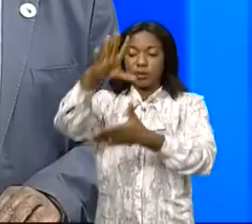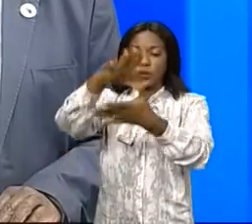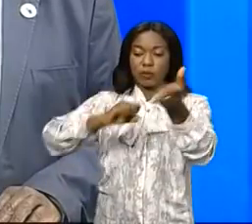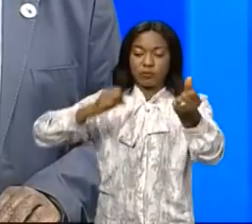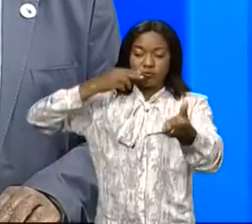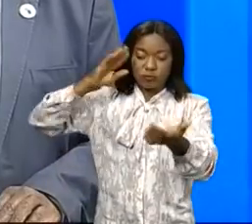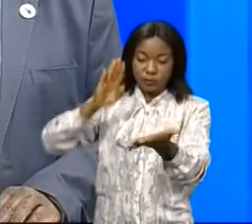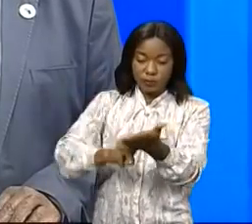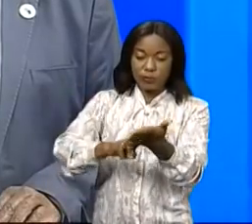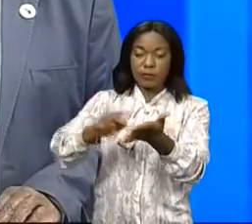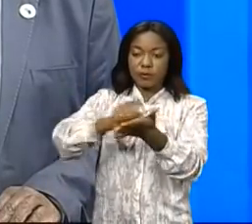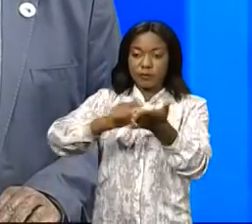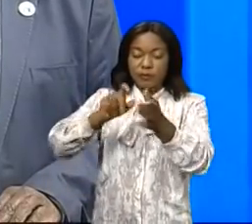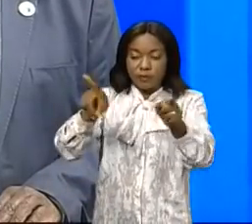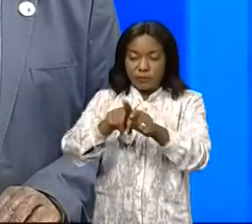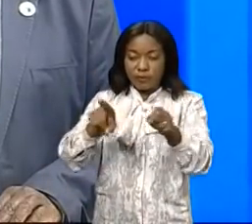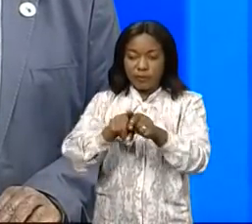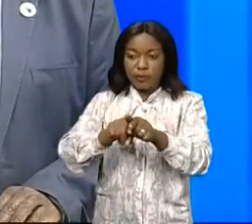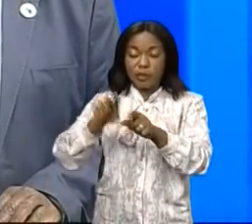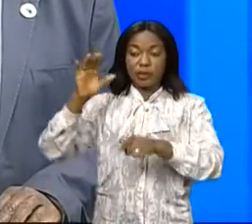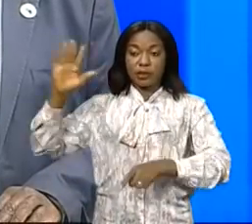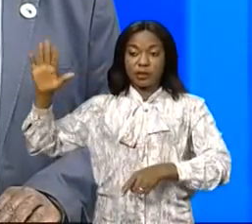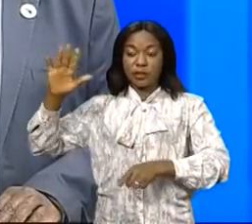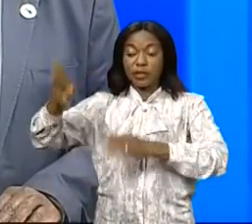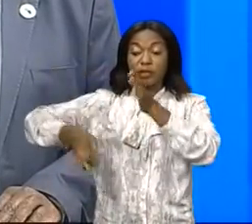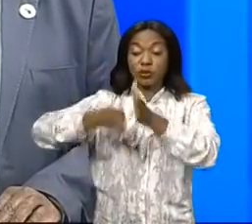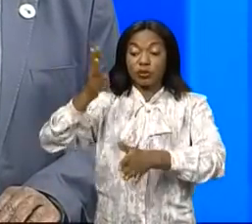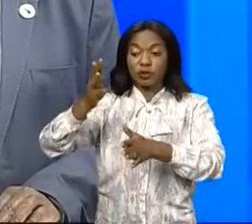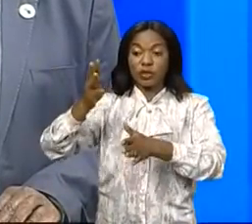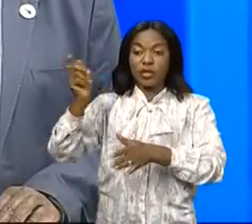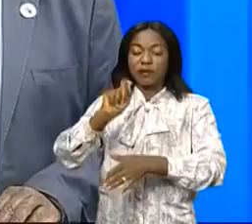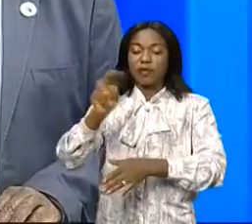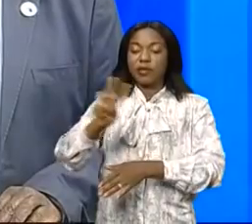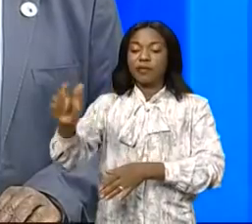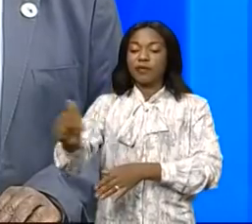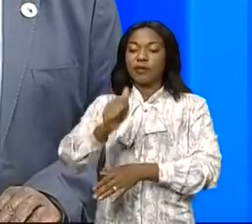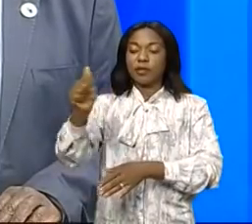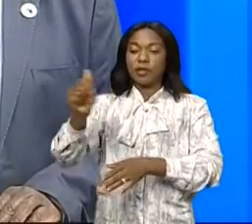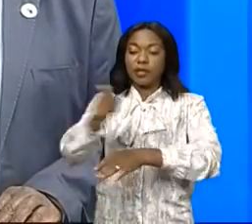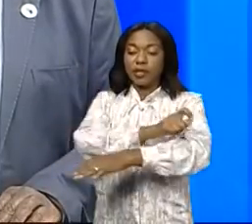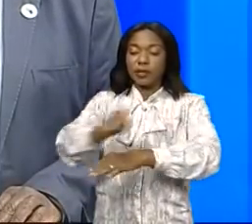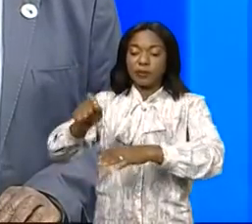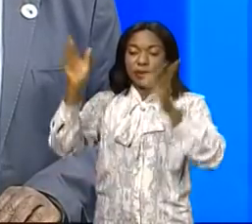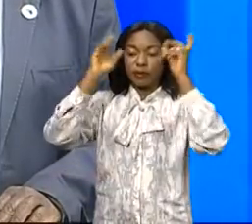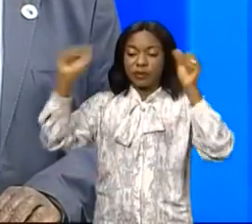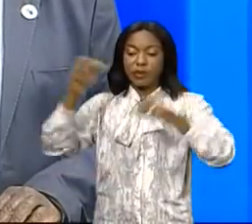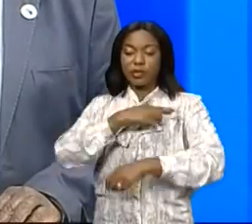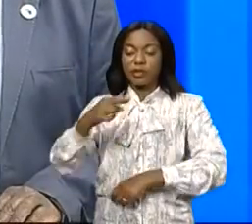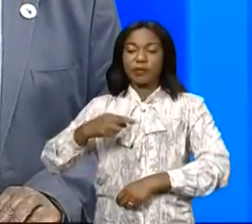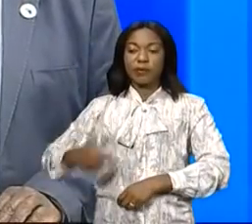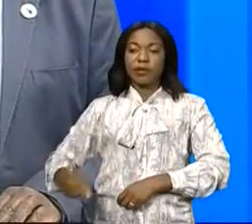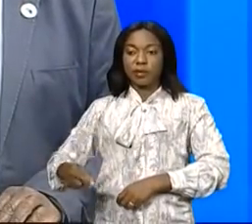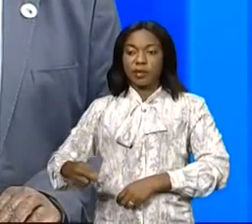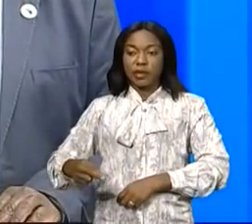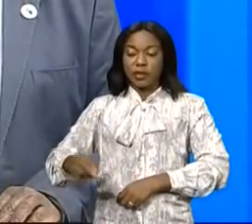certifiée conforme à l'original, Kinshasa, le 14 avril 2021, le cabinet du Président de la République,